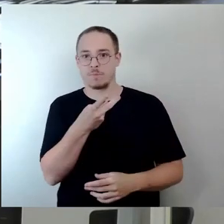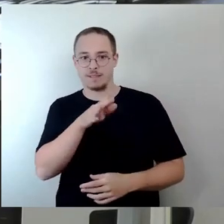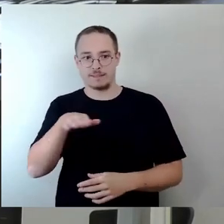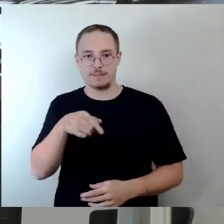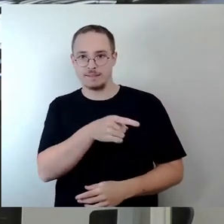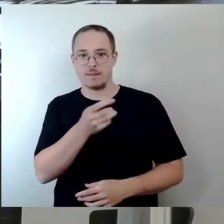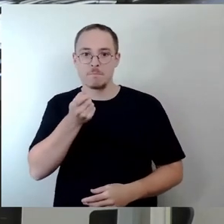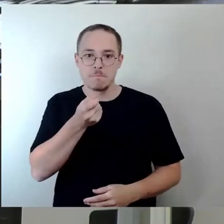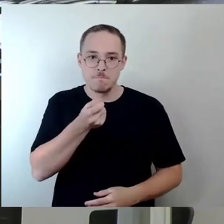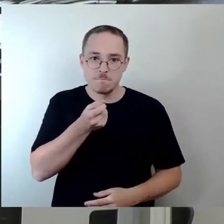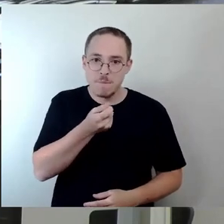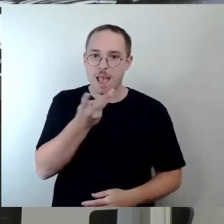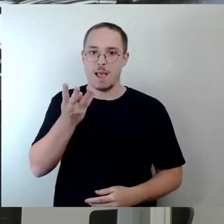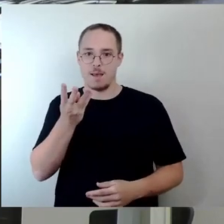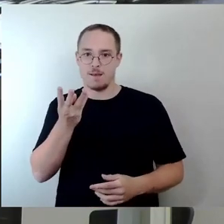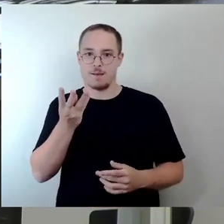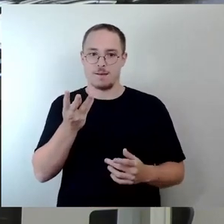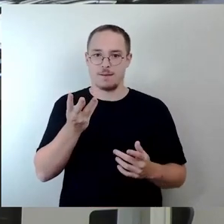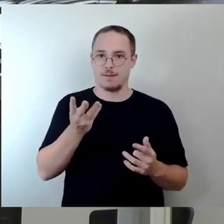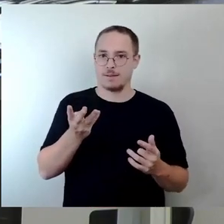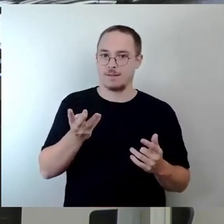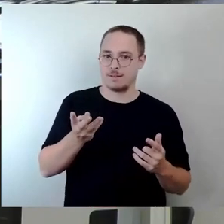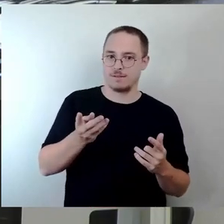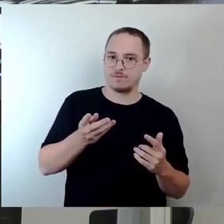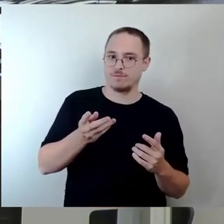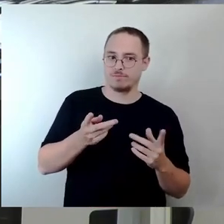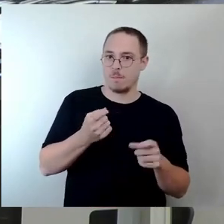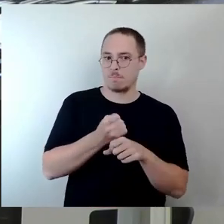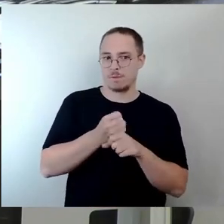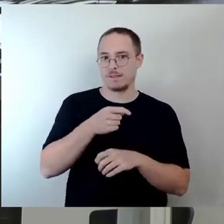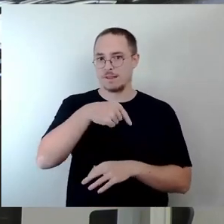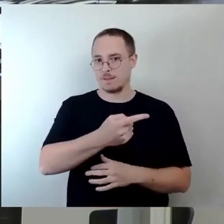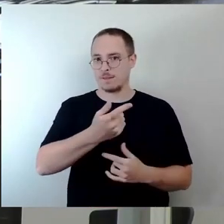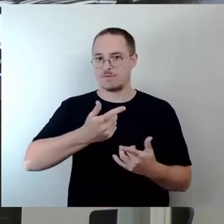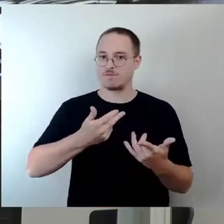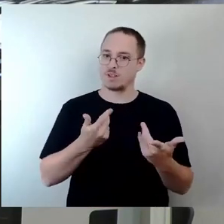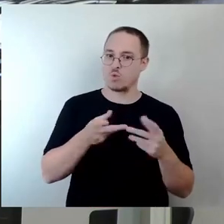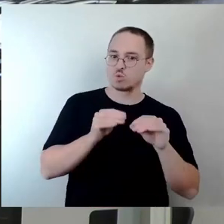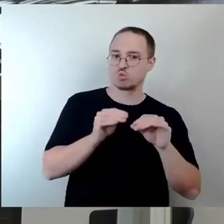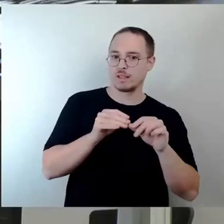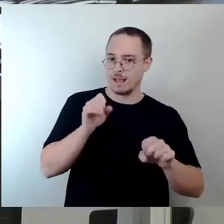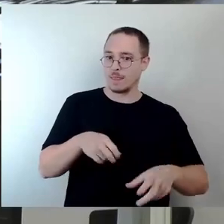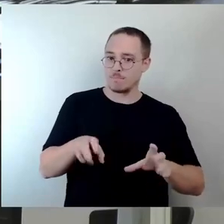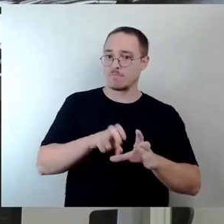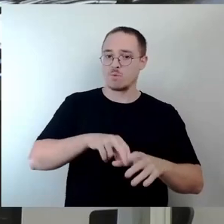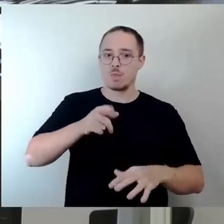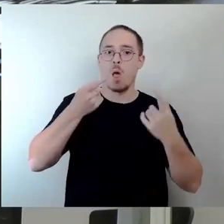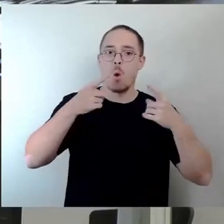den bezahlen die und wenn die zu Orchestern gehen, können die da umsonst mitmachen. Das fällt jetzt weg, obwohl,